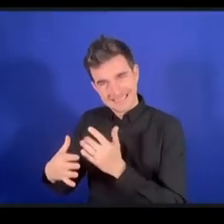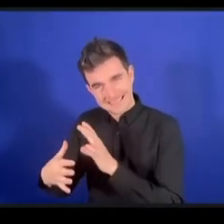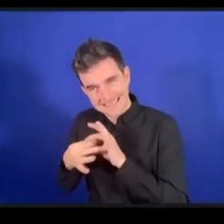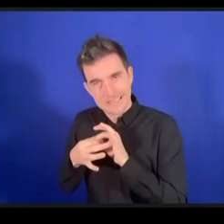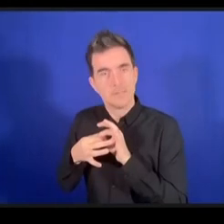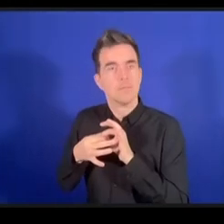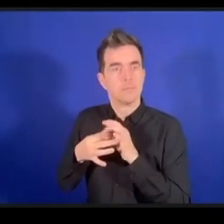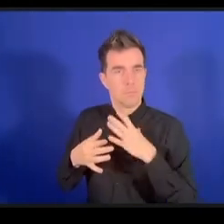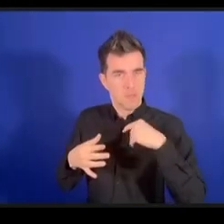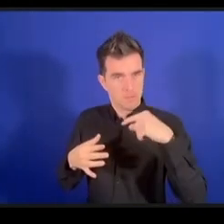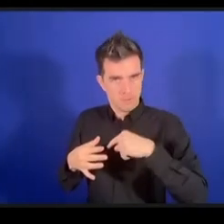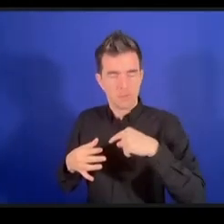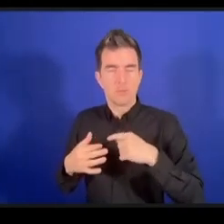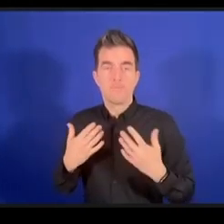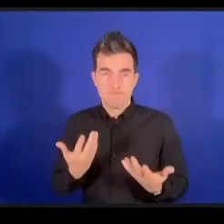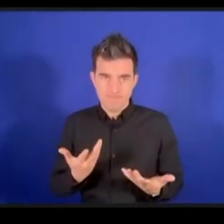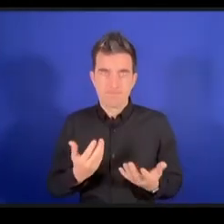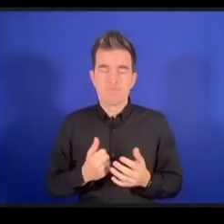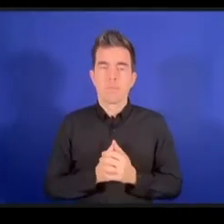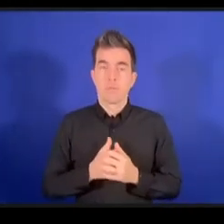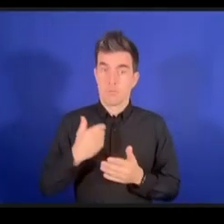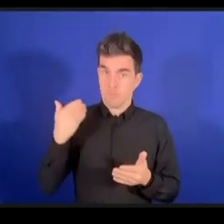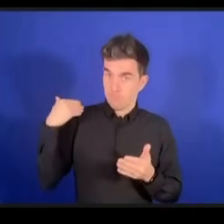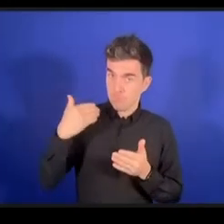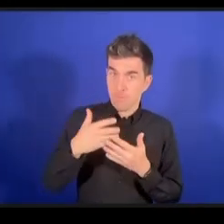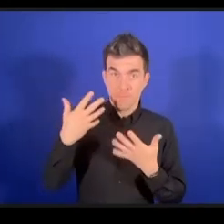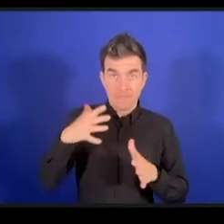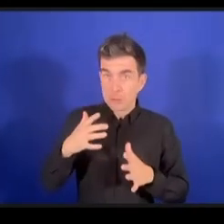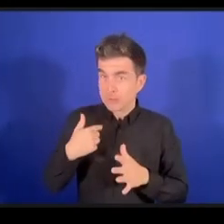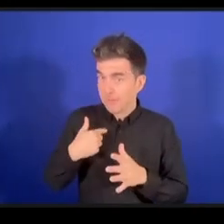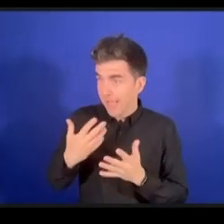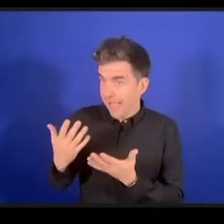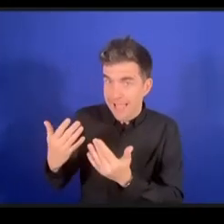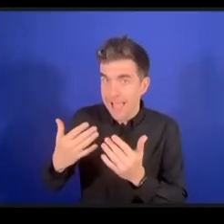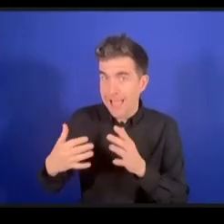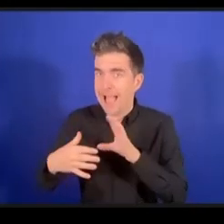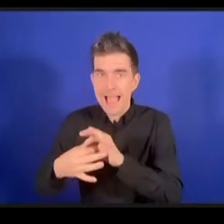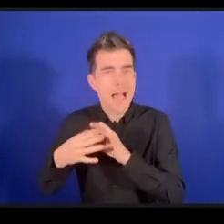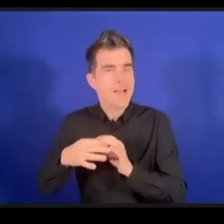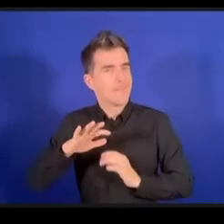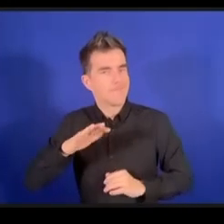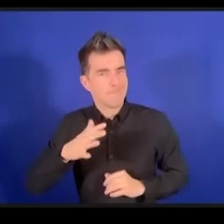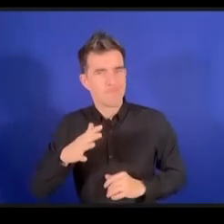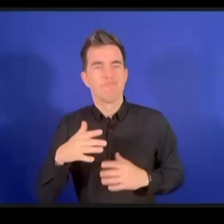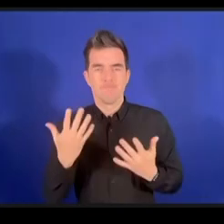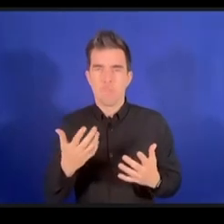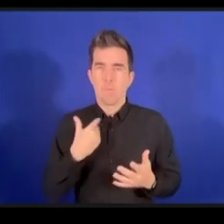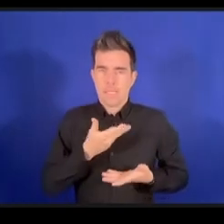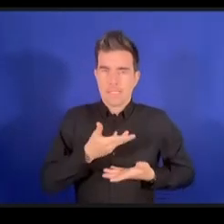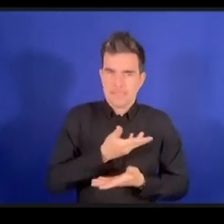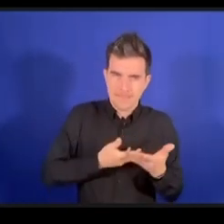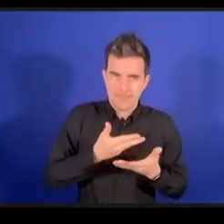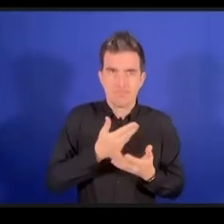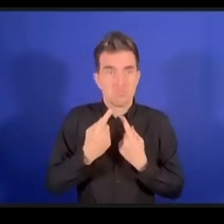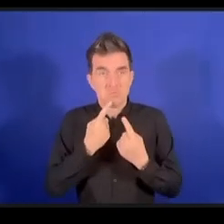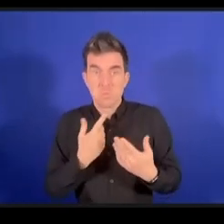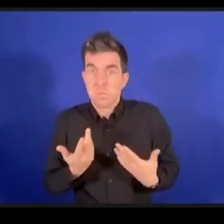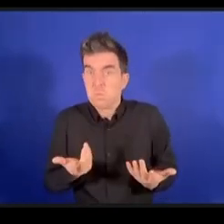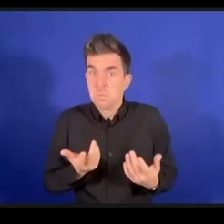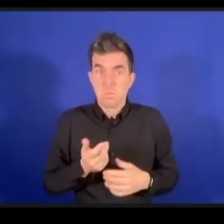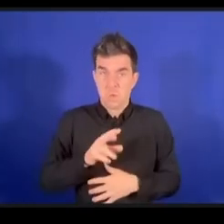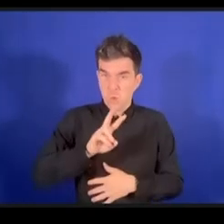2.7 مليار من الناس غير موصولين بالإنترنت ومهما كان هذا العدد